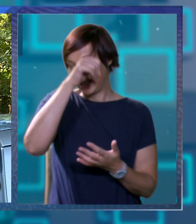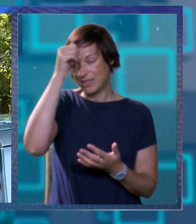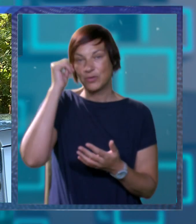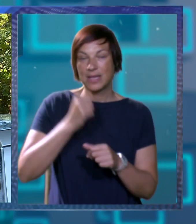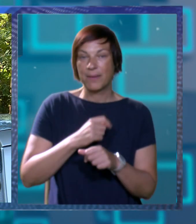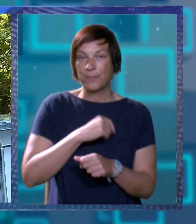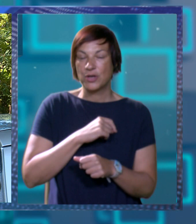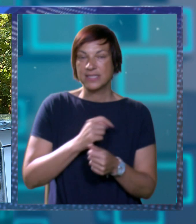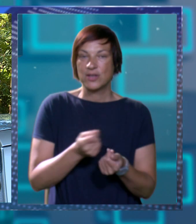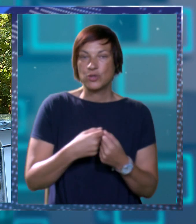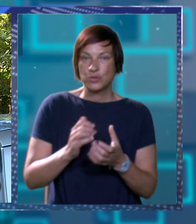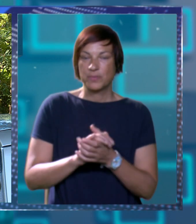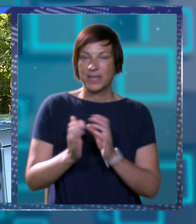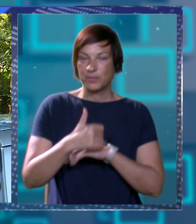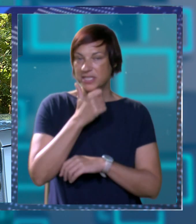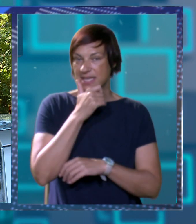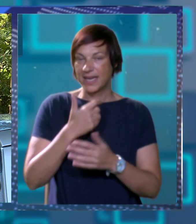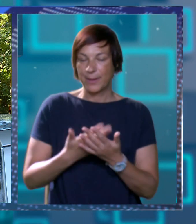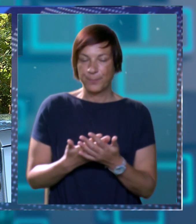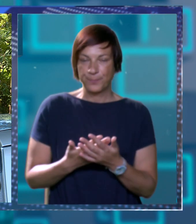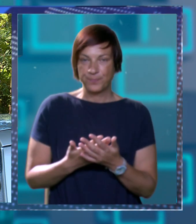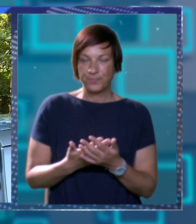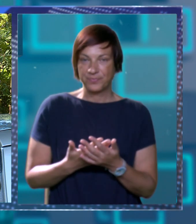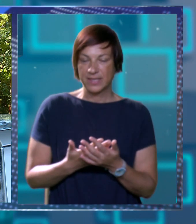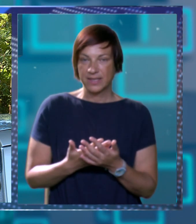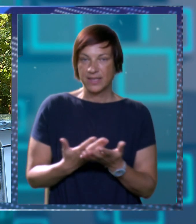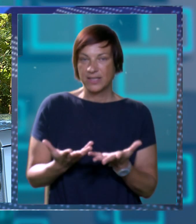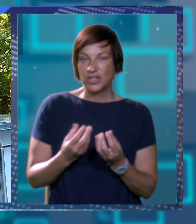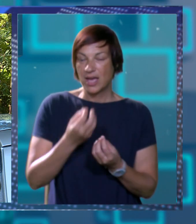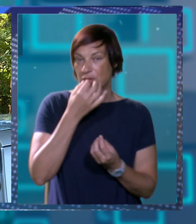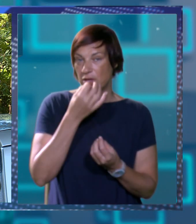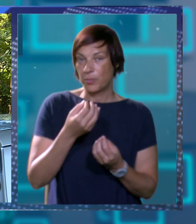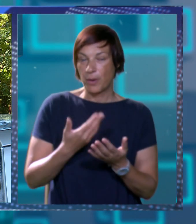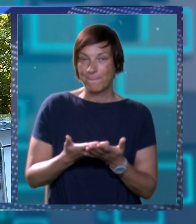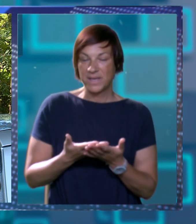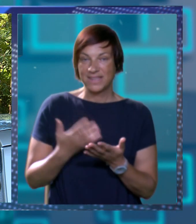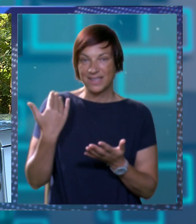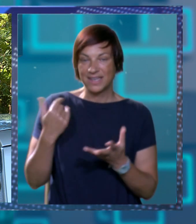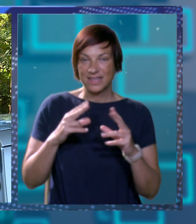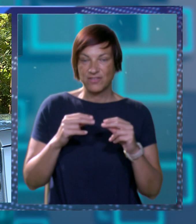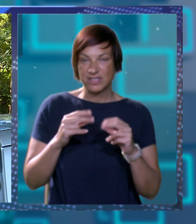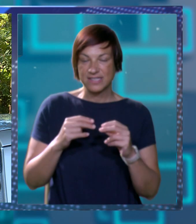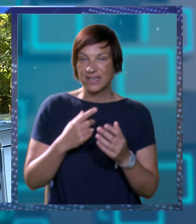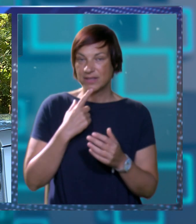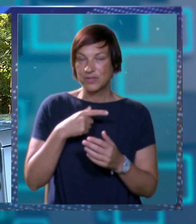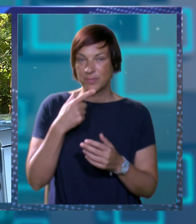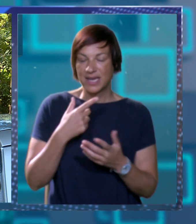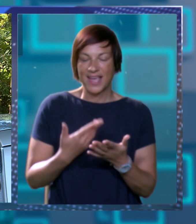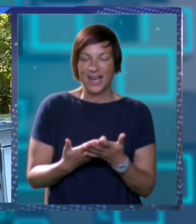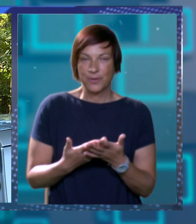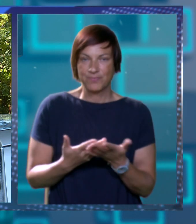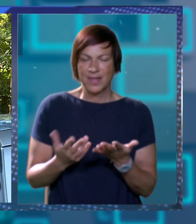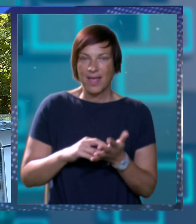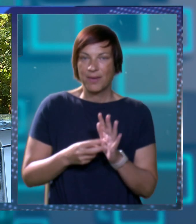naravno funkcije koje obnašate u društvu prijatelja dobrovačke starine? To je jako dobro pitanje baš sam i nedavno razgovarao s nekim pa smo rekli